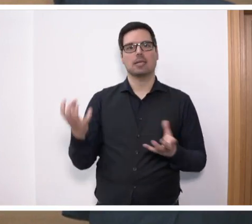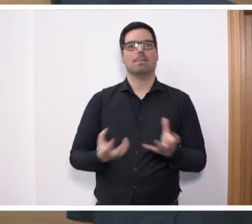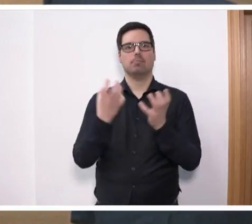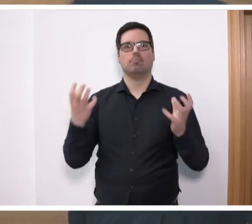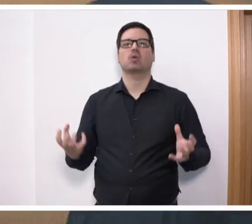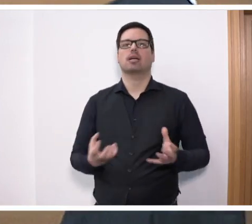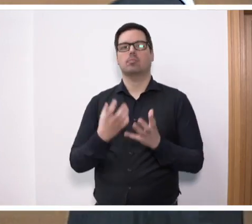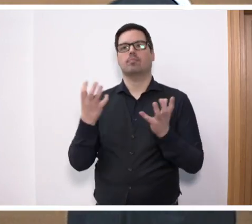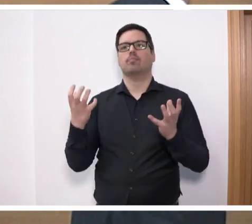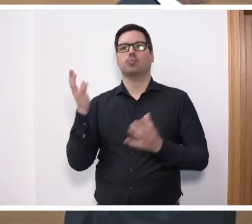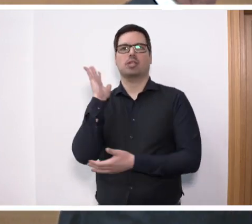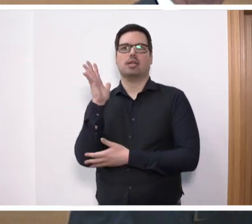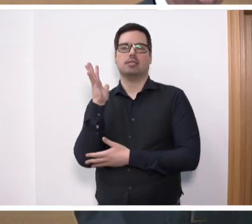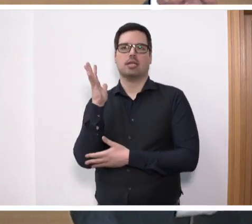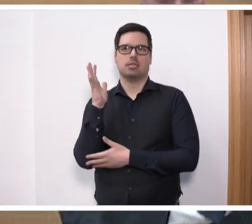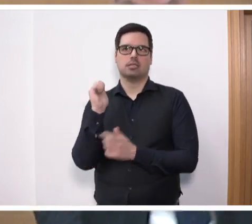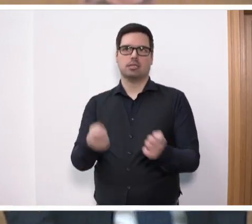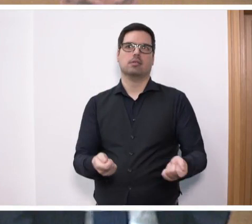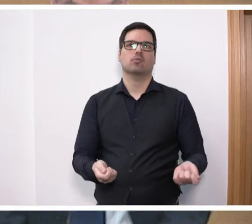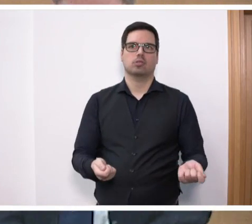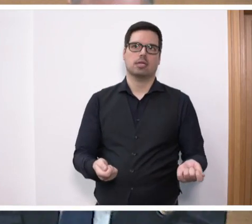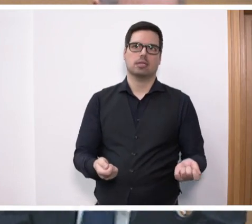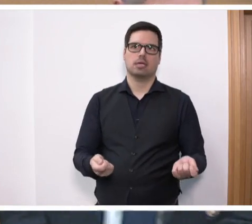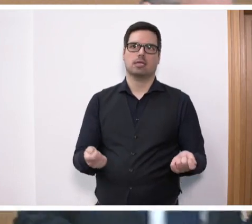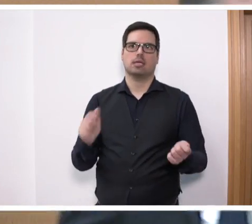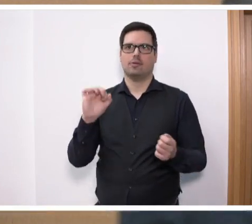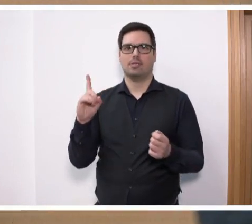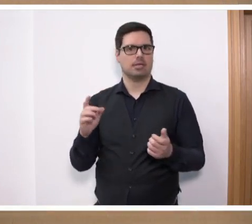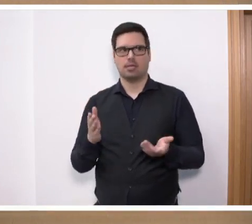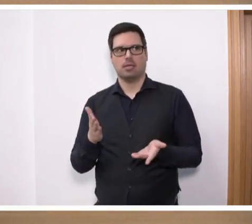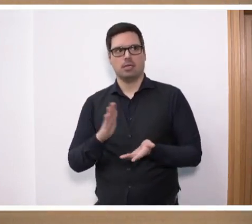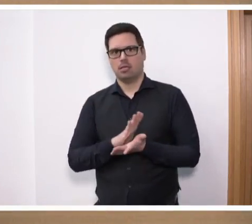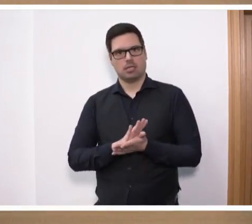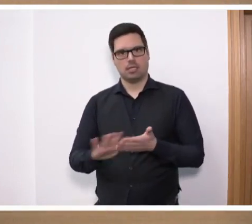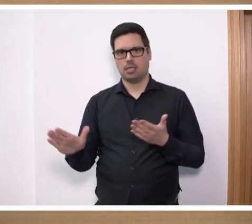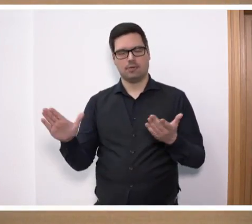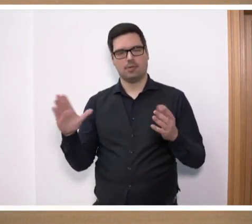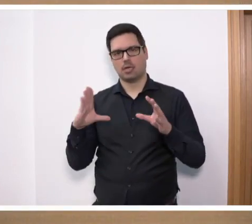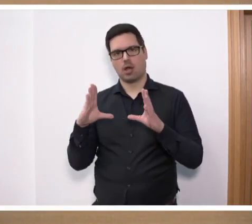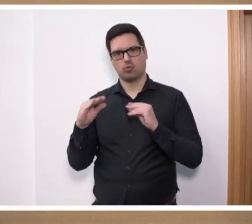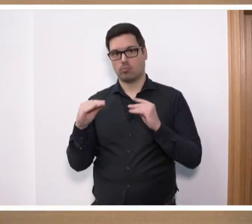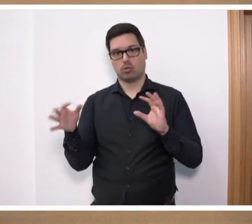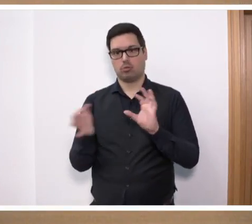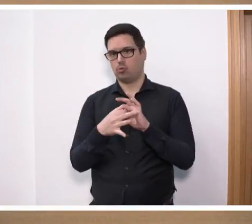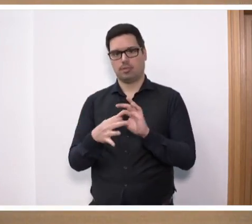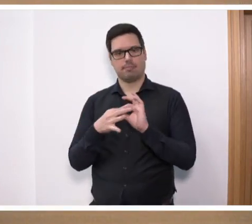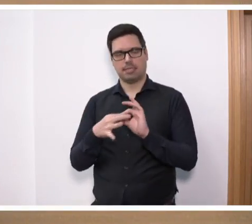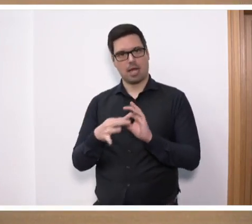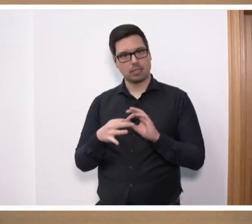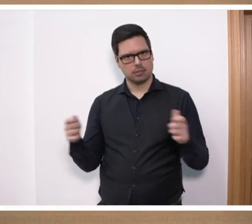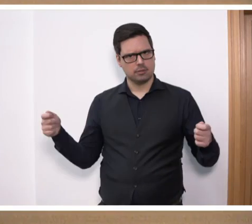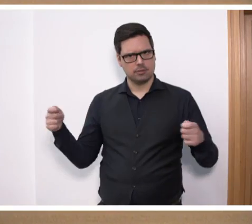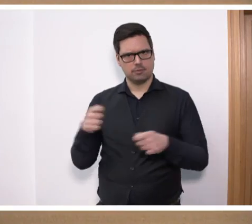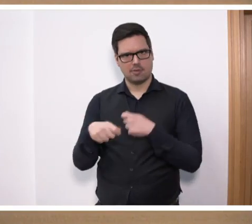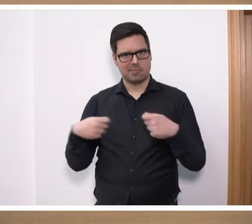vorgestellten Antrag der AfD. Ich sage Ihnen offen, keine einfache Aussprache in diesem Zusammenhang, das zu verbinden,